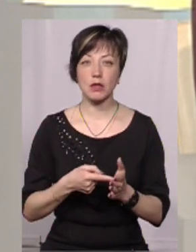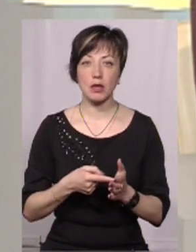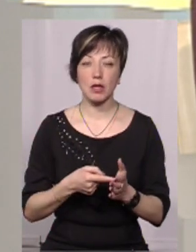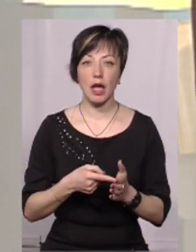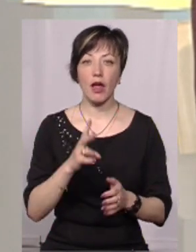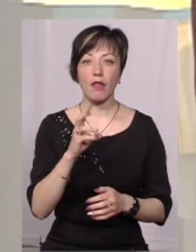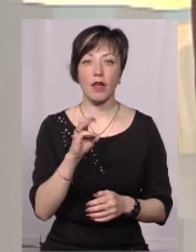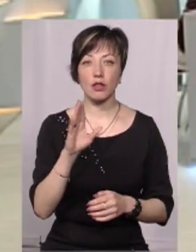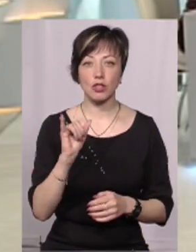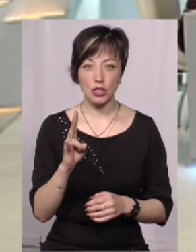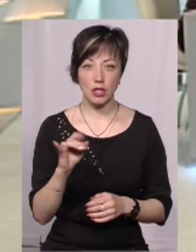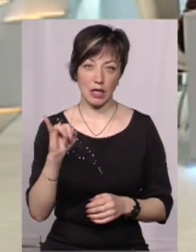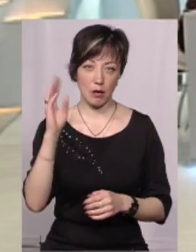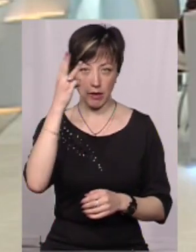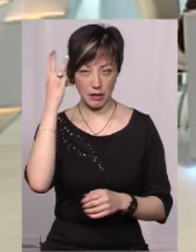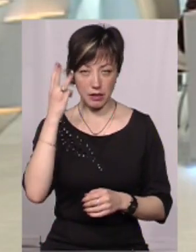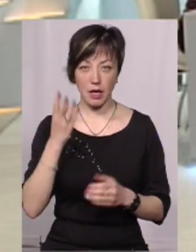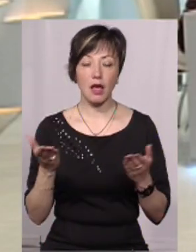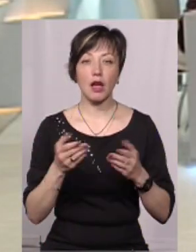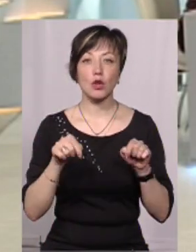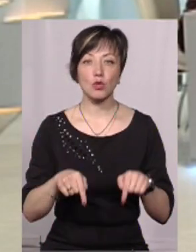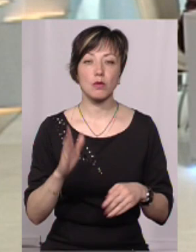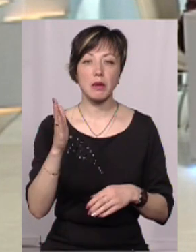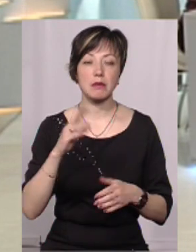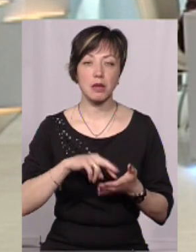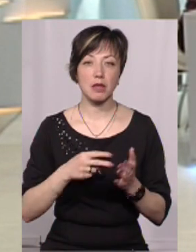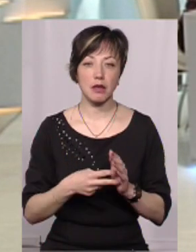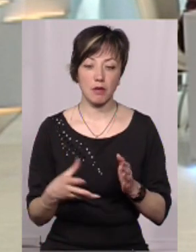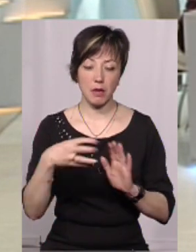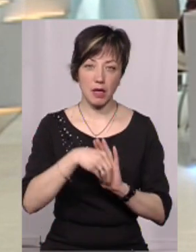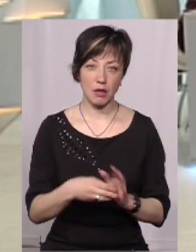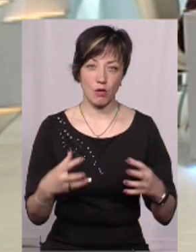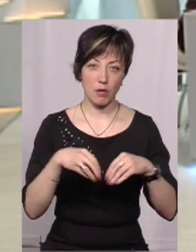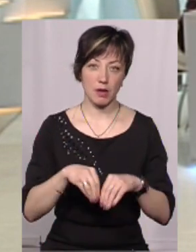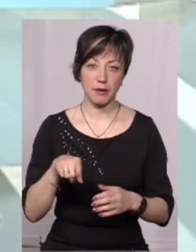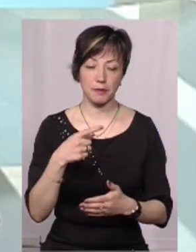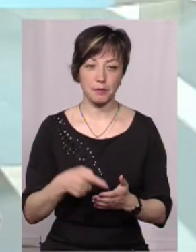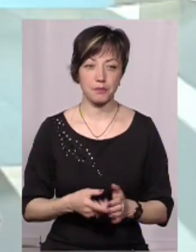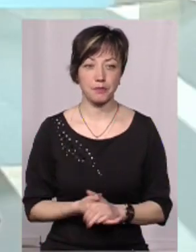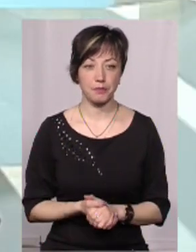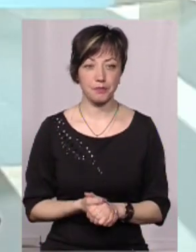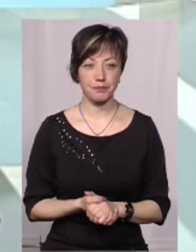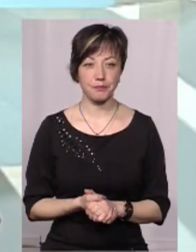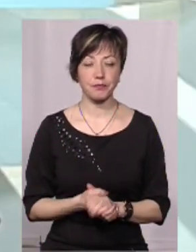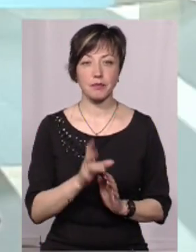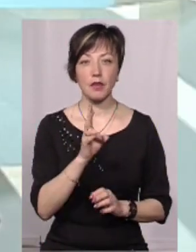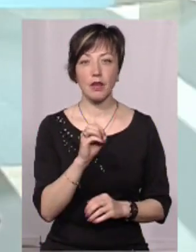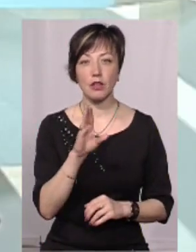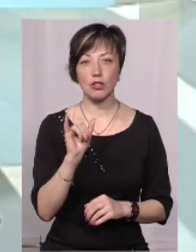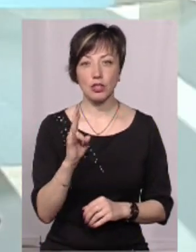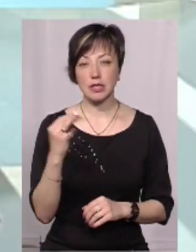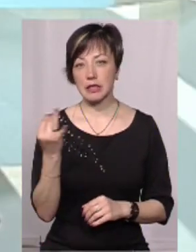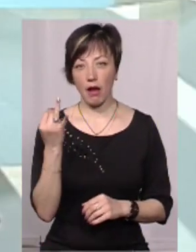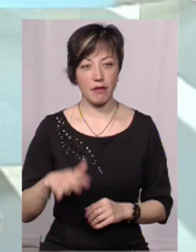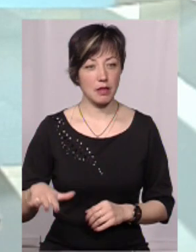обласного значення, як Нетішин, і, власне, про обласний центр. Які тут перспективи до приєднання, об'єднання? Нетішин – це дуже